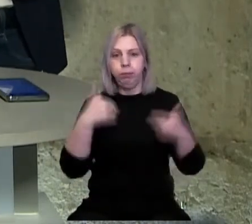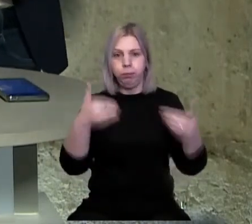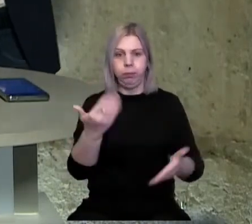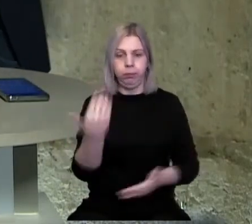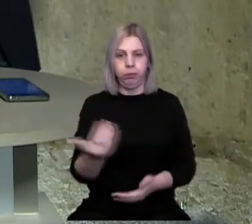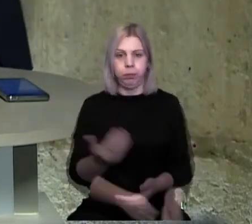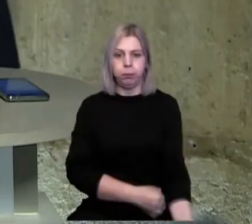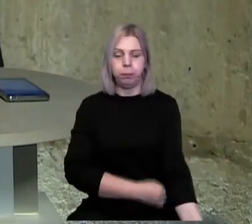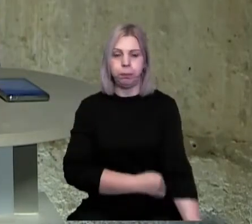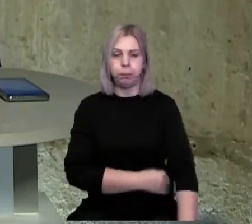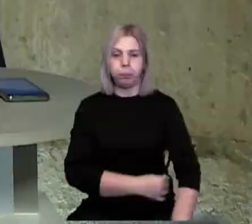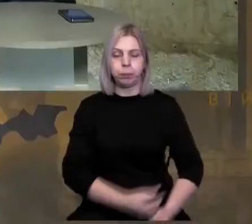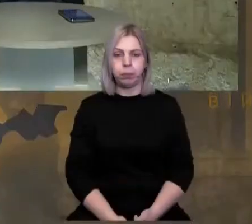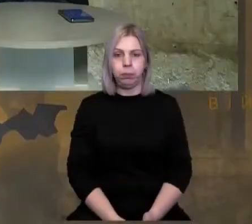Романе.